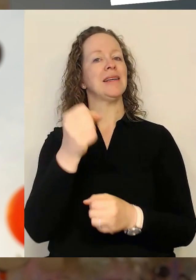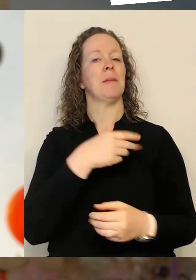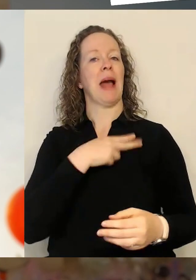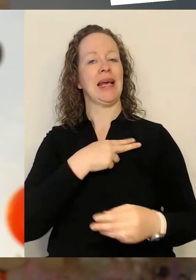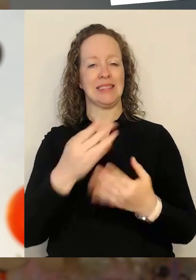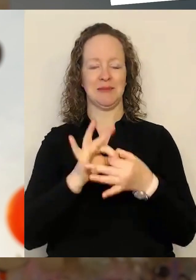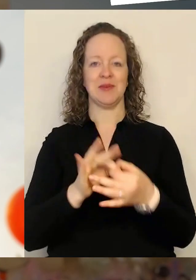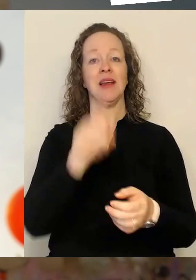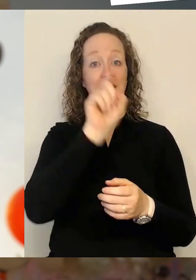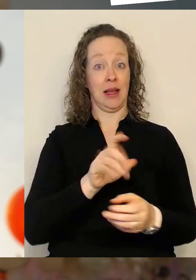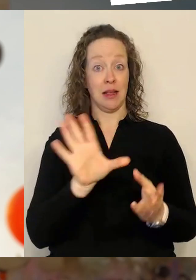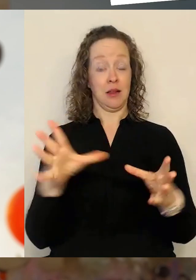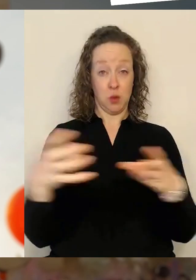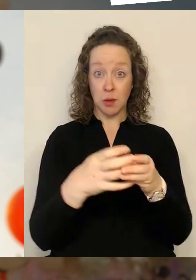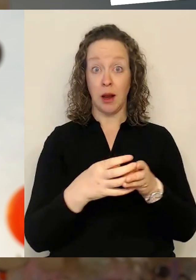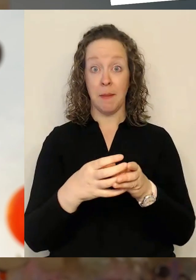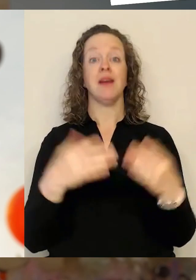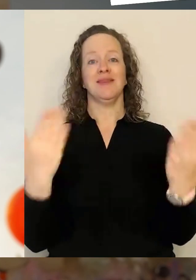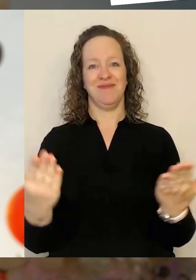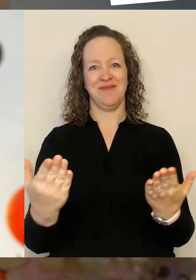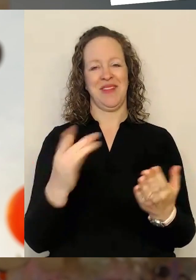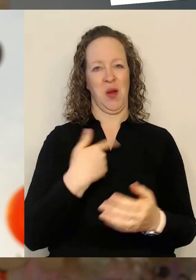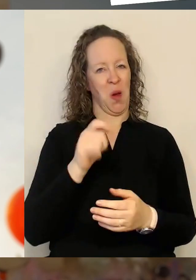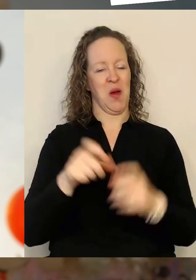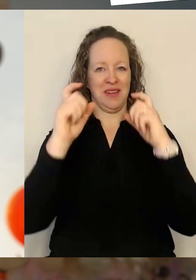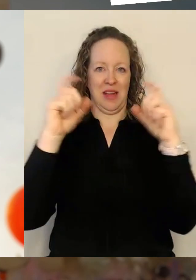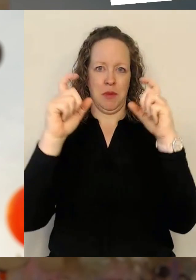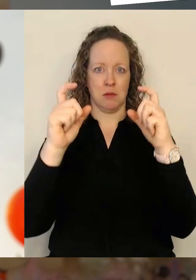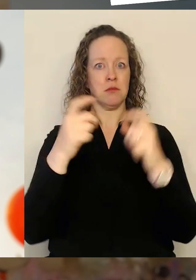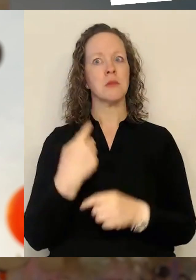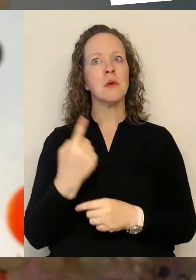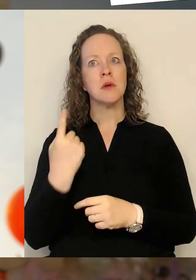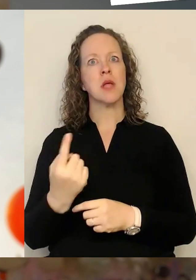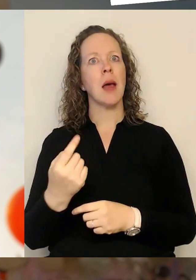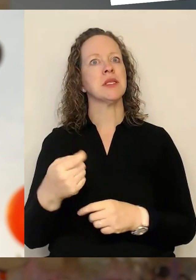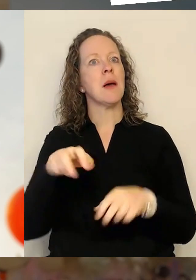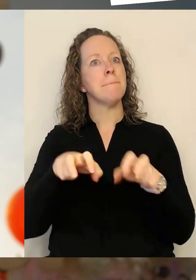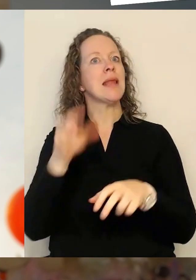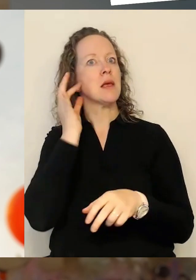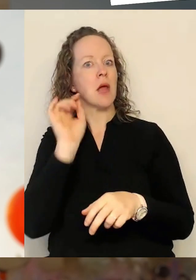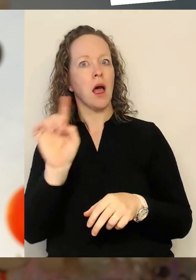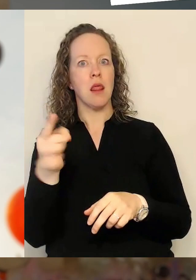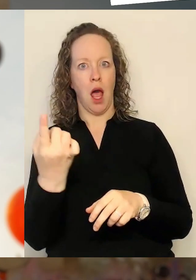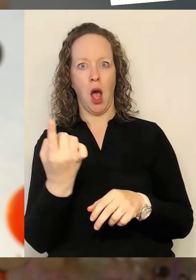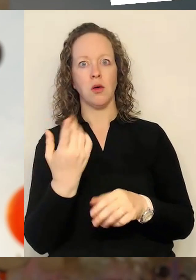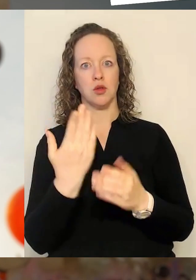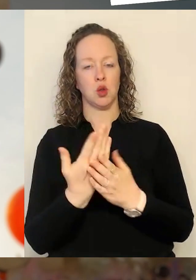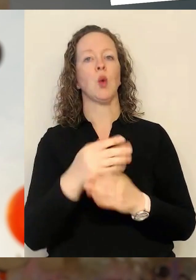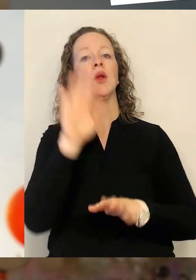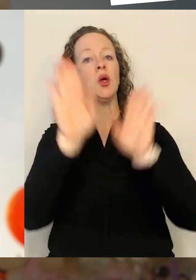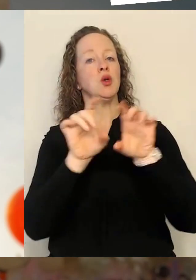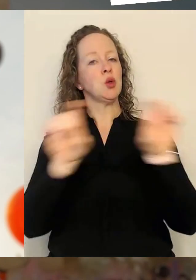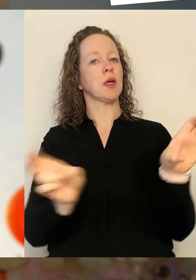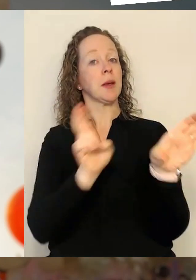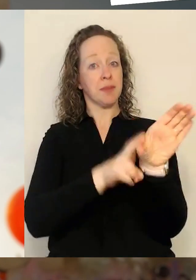Mitglied in der Jury und das war eine wirklich, glaube ich, großartige Aufgabe. Sie hat dabei wunderbare Projekte kennengelernt und auch,